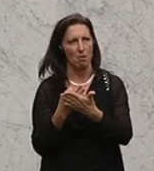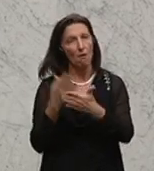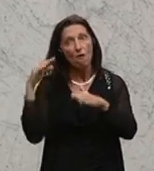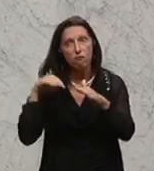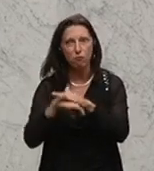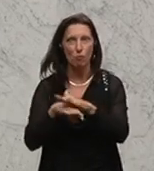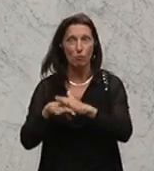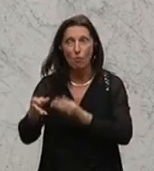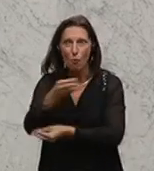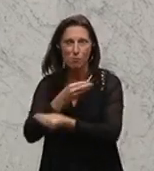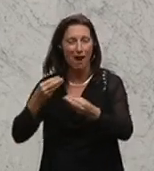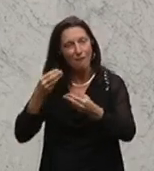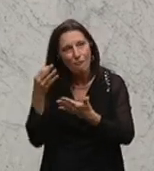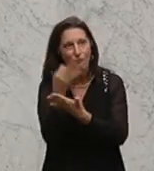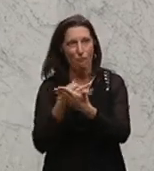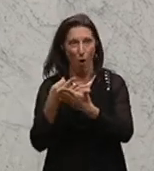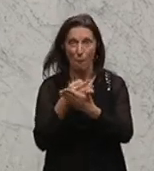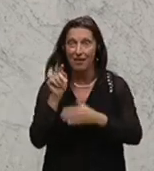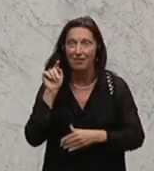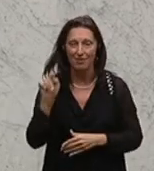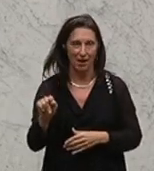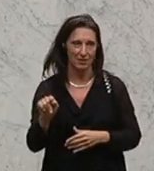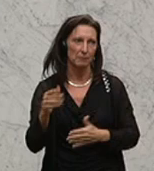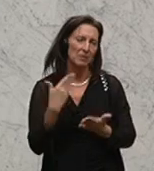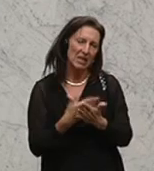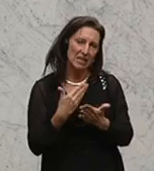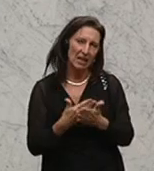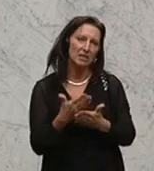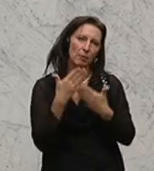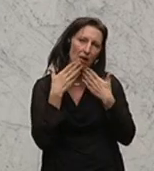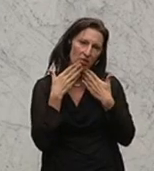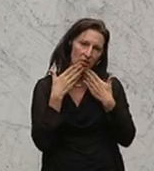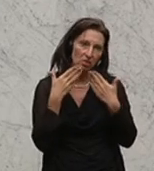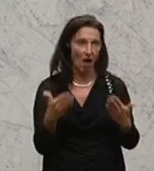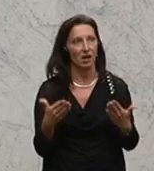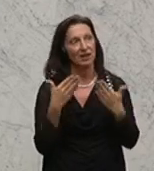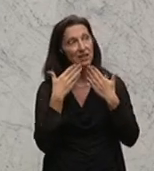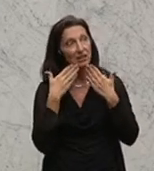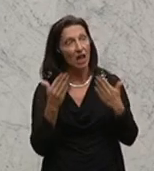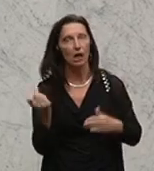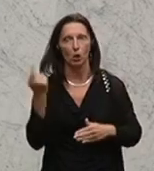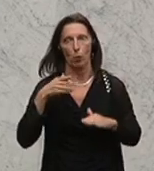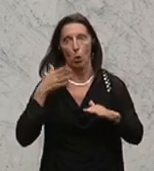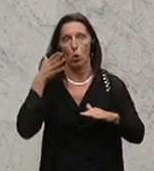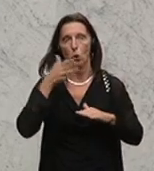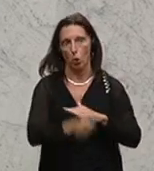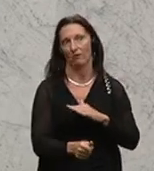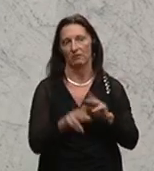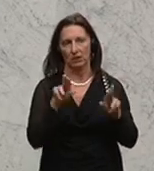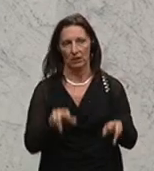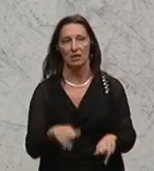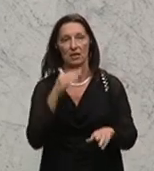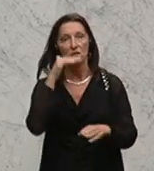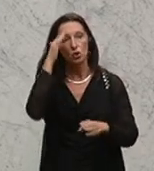umgehen. Deswegen sage ich auch danke für dieses Durchgriffsrecht, das ich vor dem Sommer